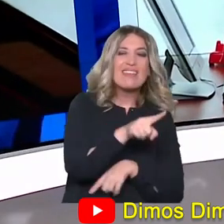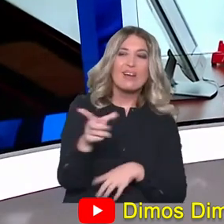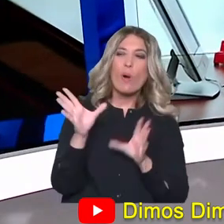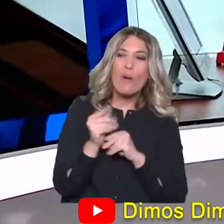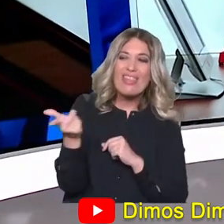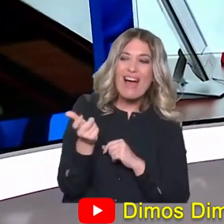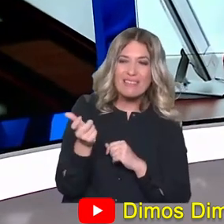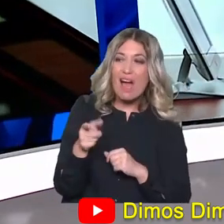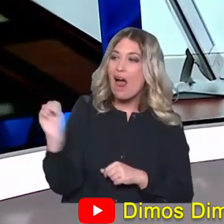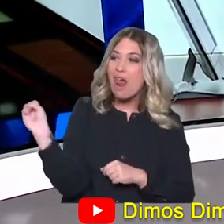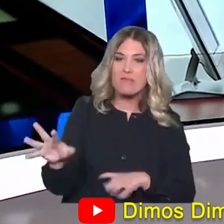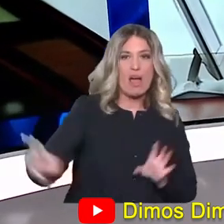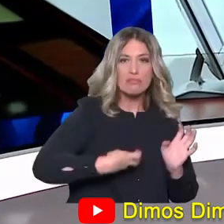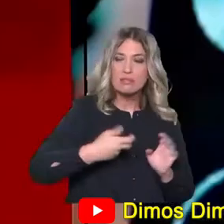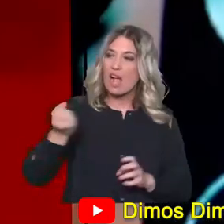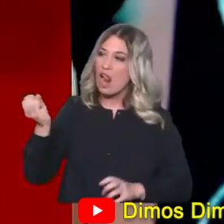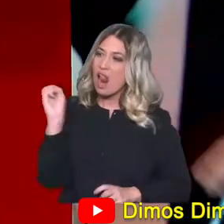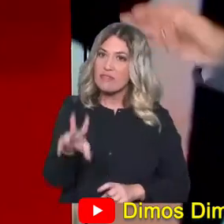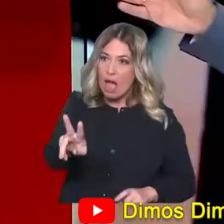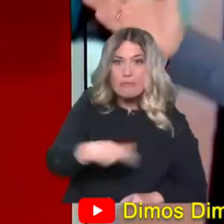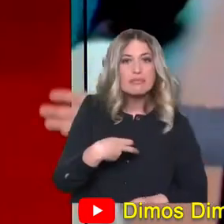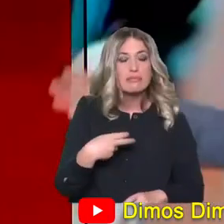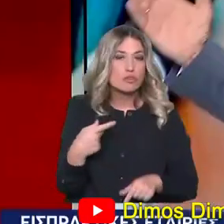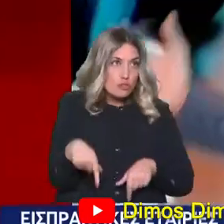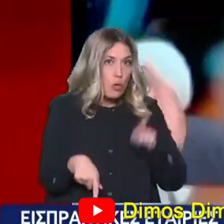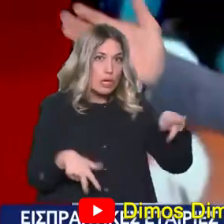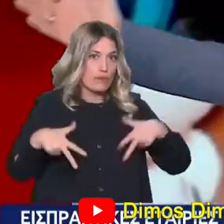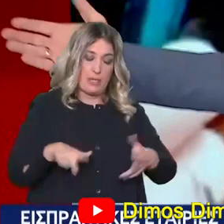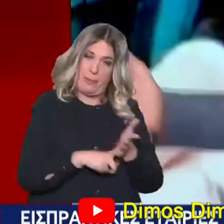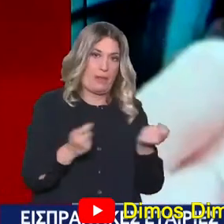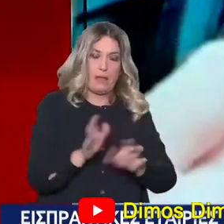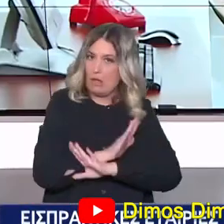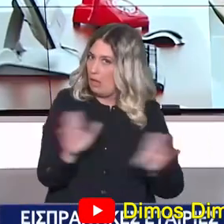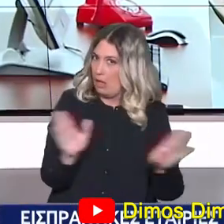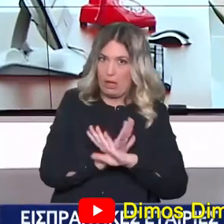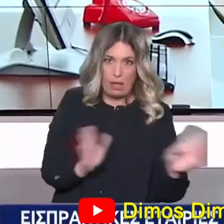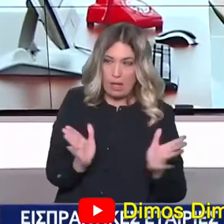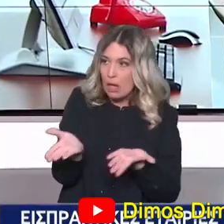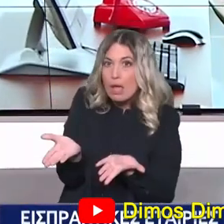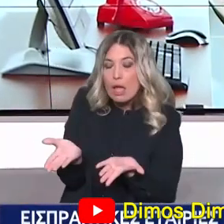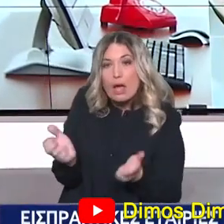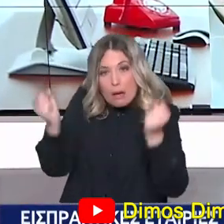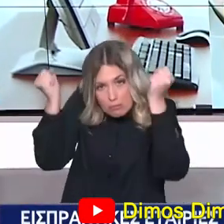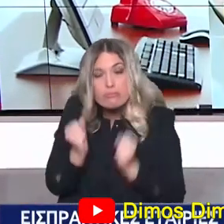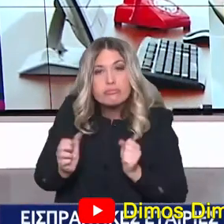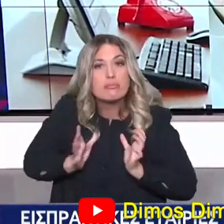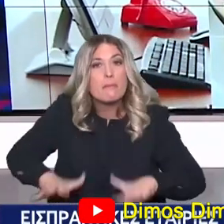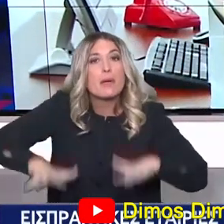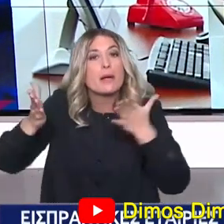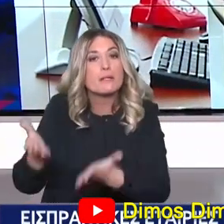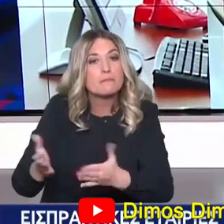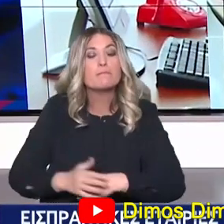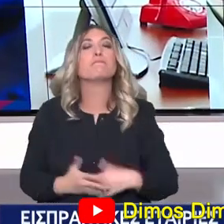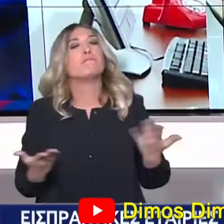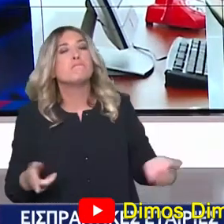ευκαιρία να δούμε και από την κυβέρνηση τι θα γίνει. Γιατί το πράγμα έχει ξεφύγει. Πραγματικά έχει ξεφύγει, θα το καταλάβει. Εδώ ένας άλλος συμπολίτης μας, ο οποίος πλήρωνε